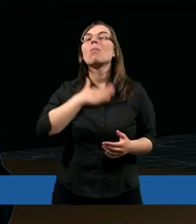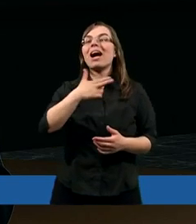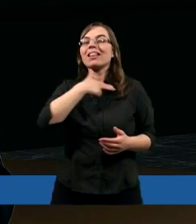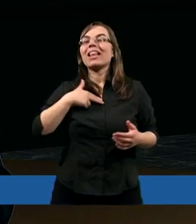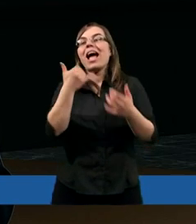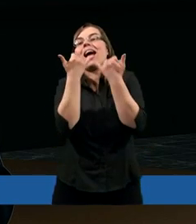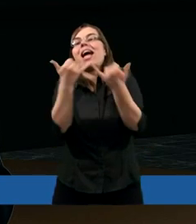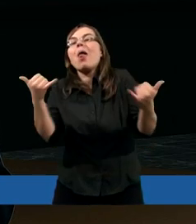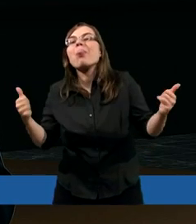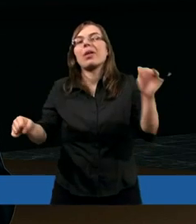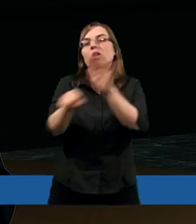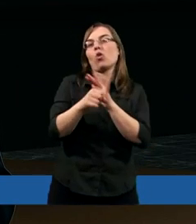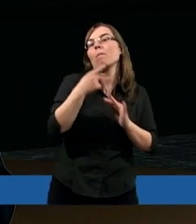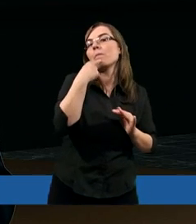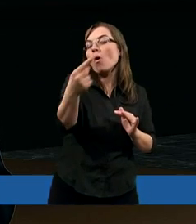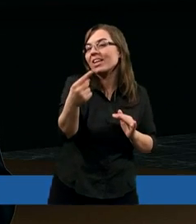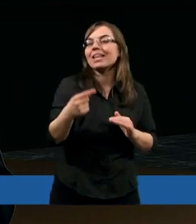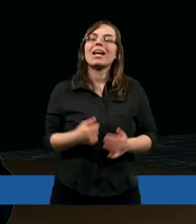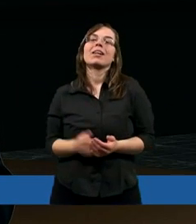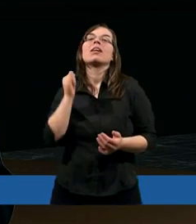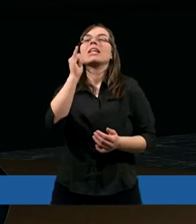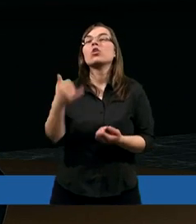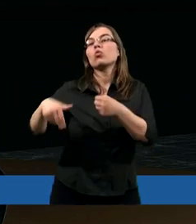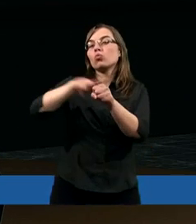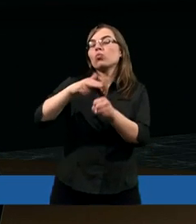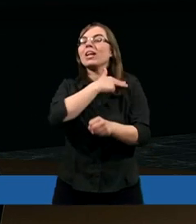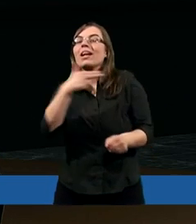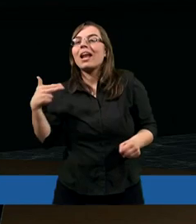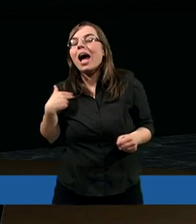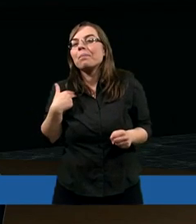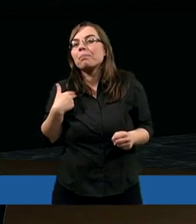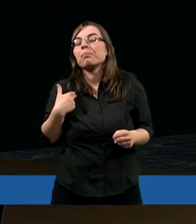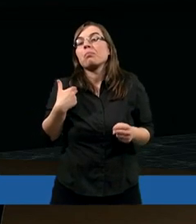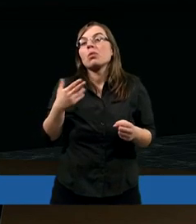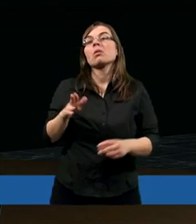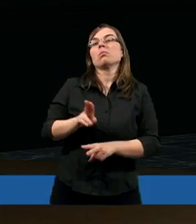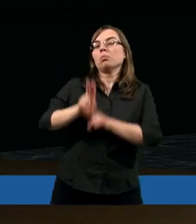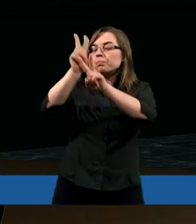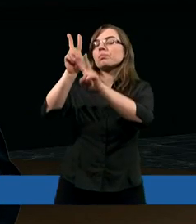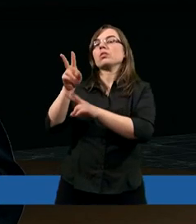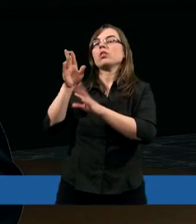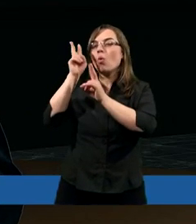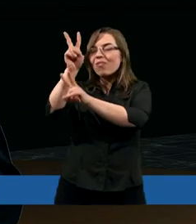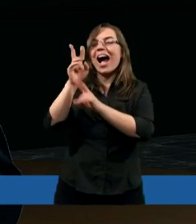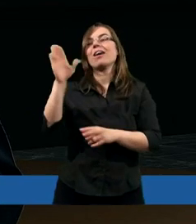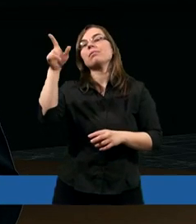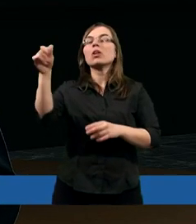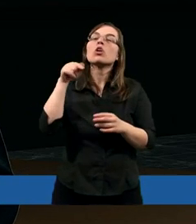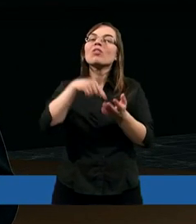mają nam inni do powiedzenia i którzy nam podlegają, bo to jest właśnie ta